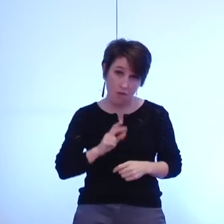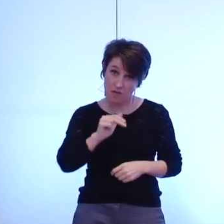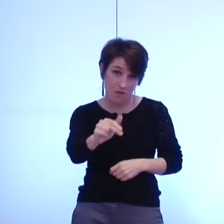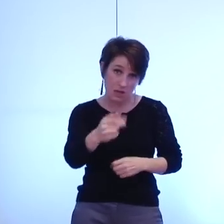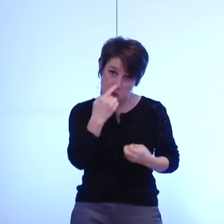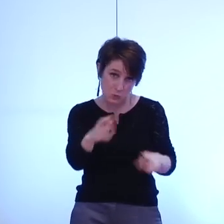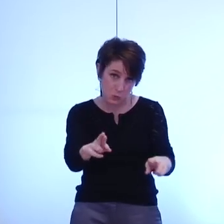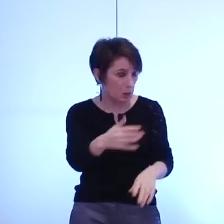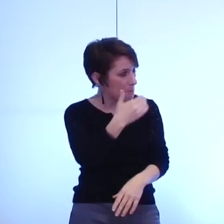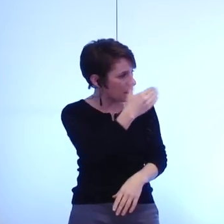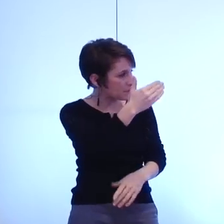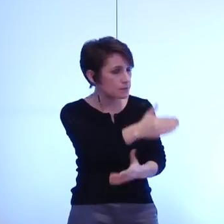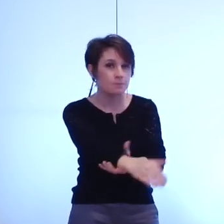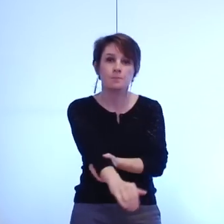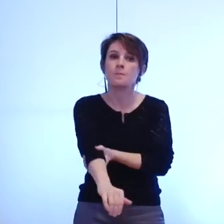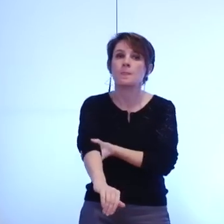monsieur Safar